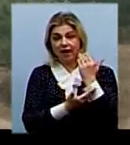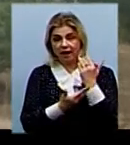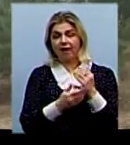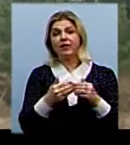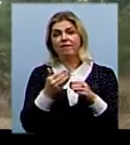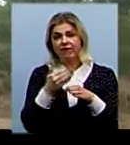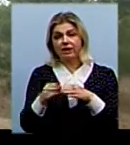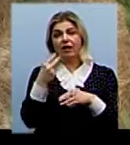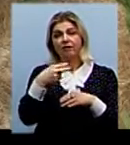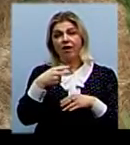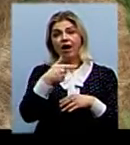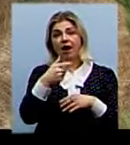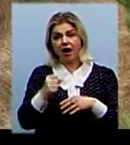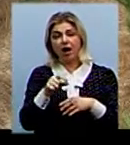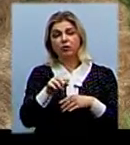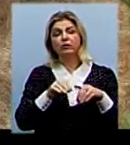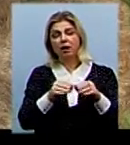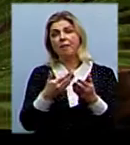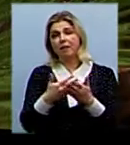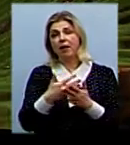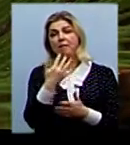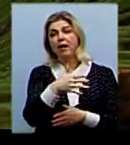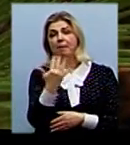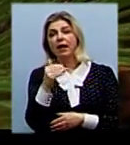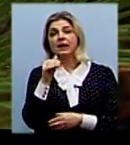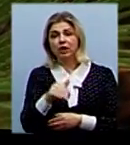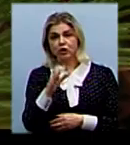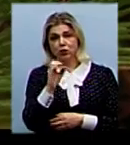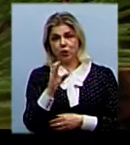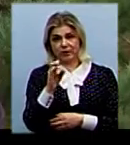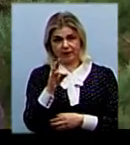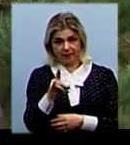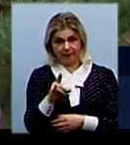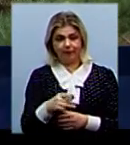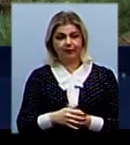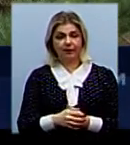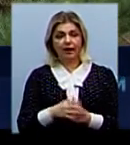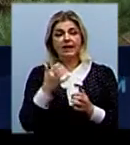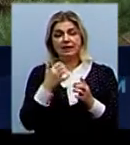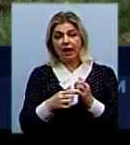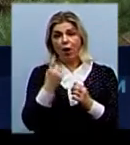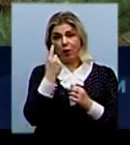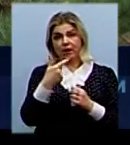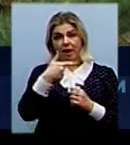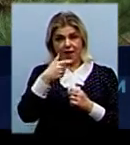гектарів, на яких росте приблизно 55 тисяч сосен. В середньому на один гектар